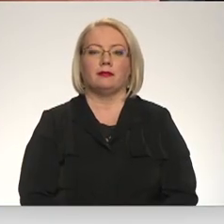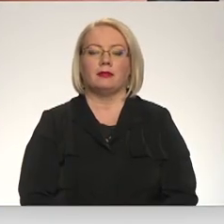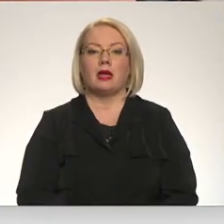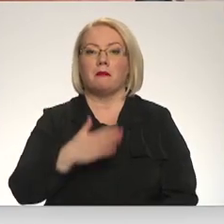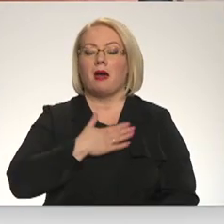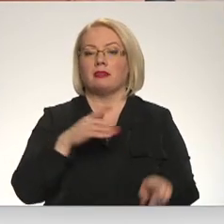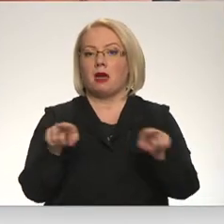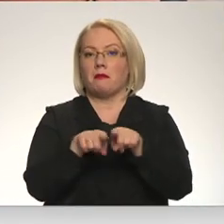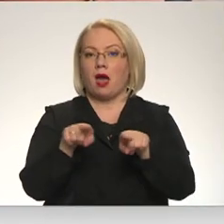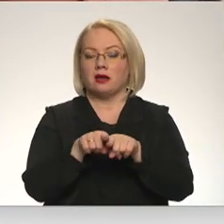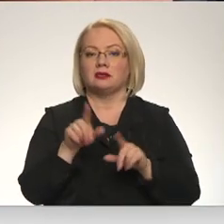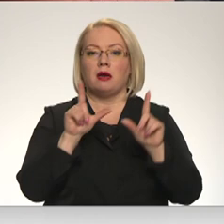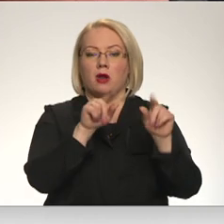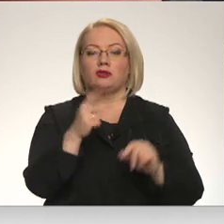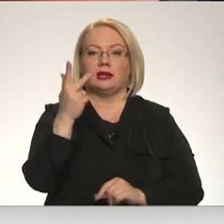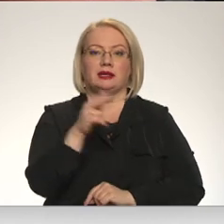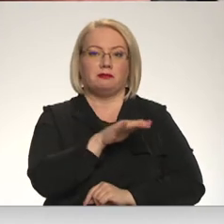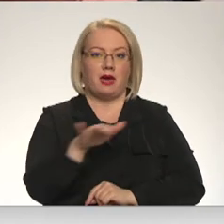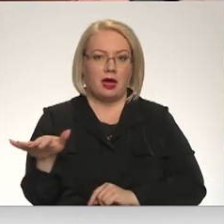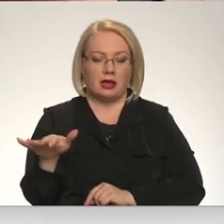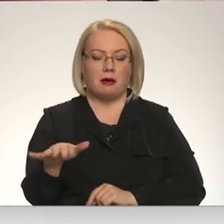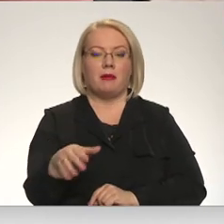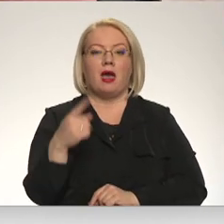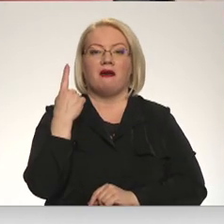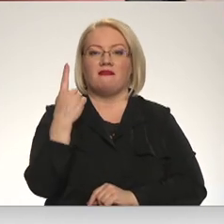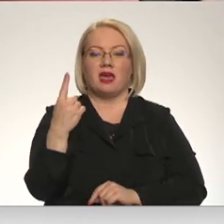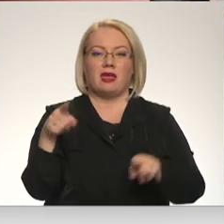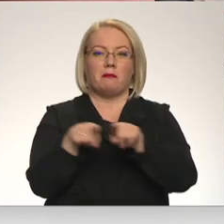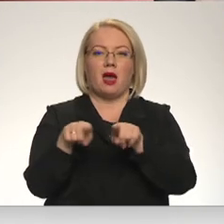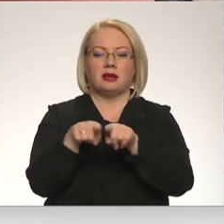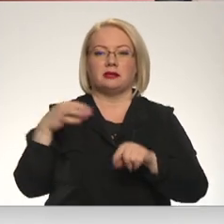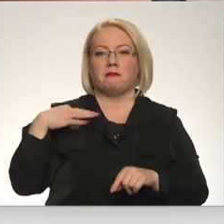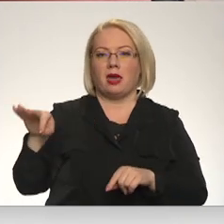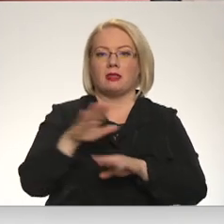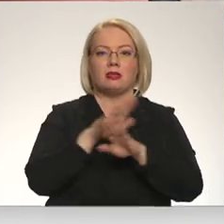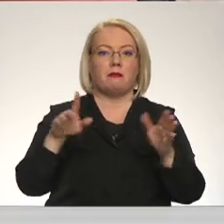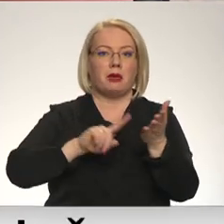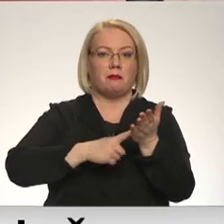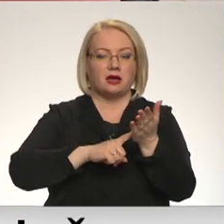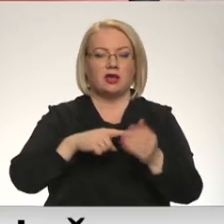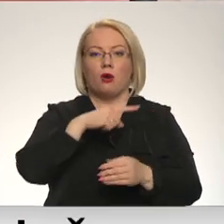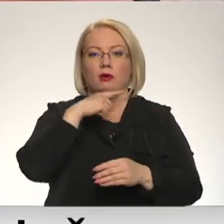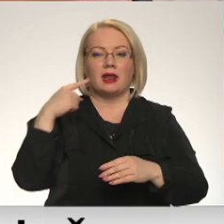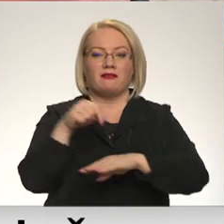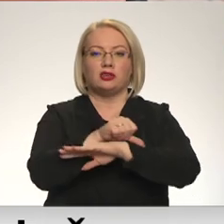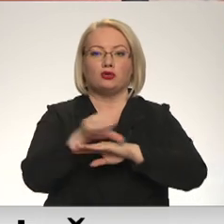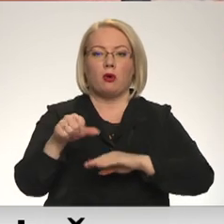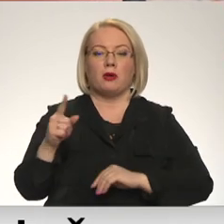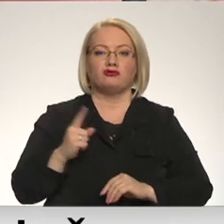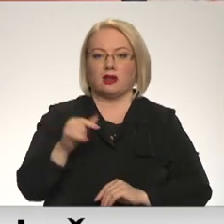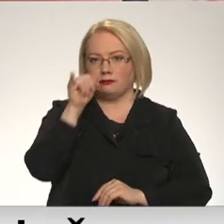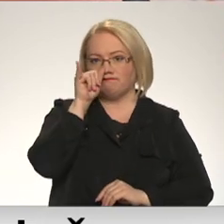Mana māsa brauc ar trīs bērniem. Vienai no manām māsas meitām nebija pases un Krievijas robežasargi mūs nelaida.